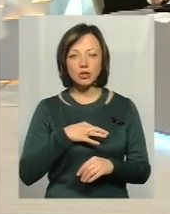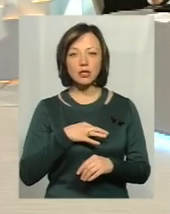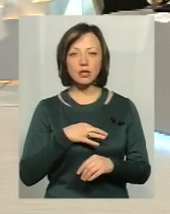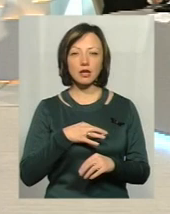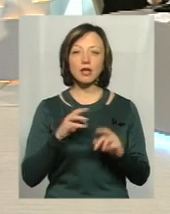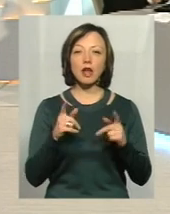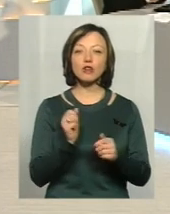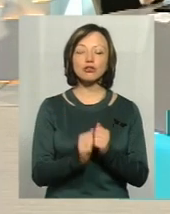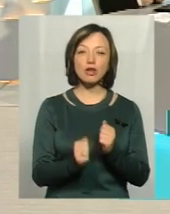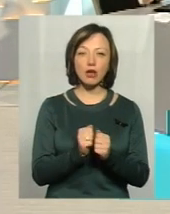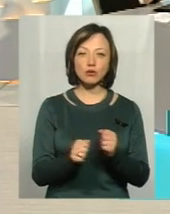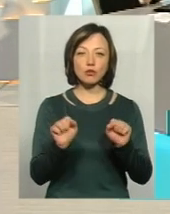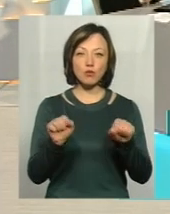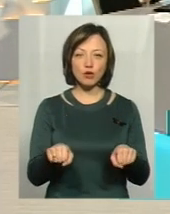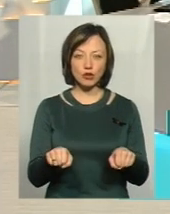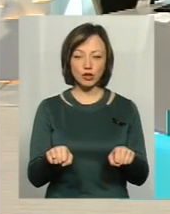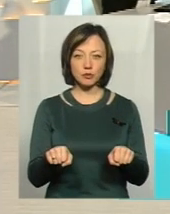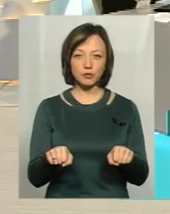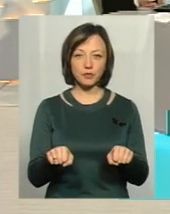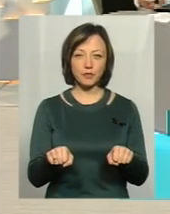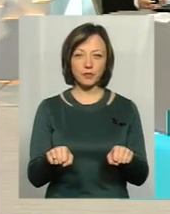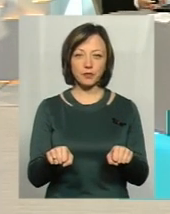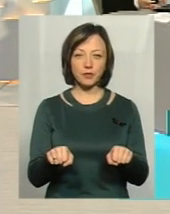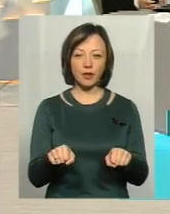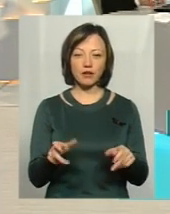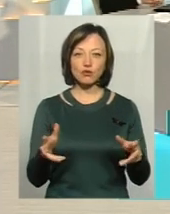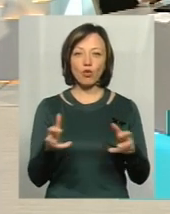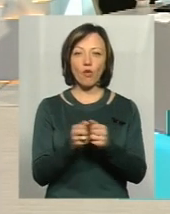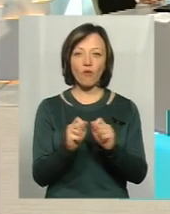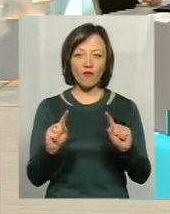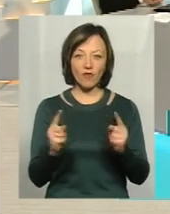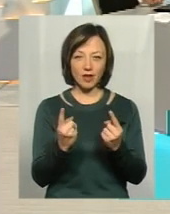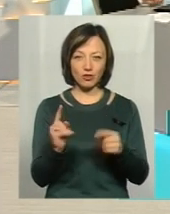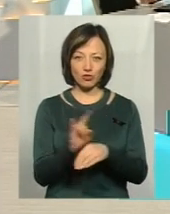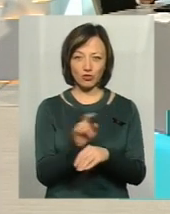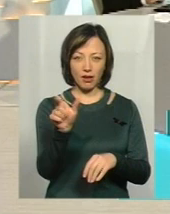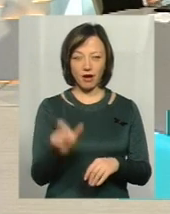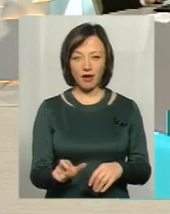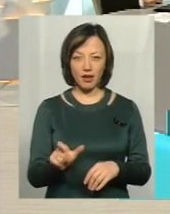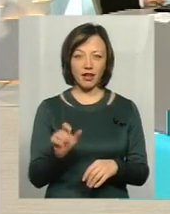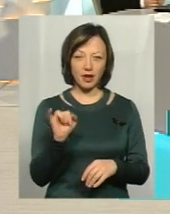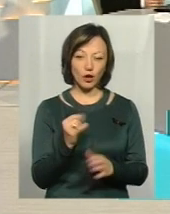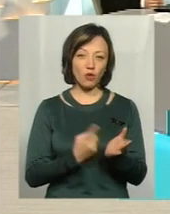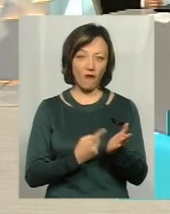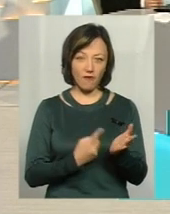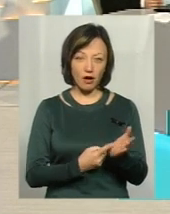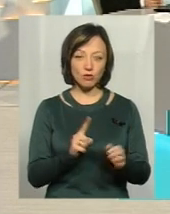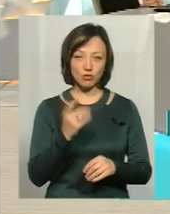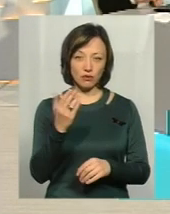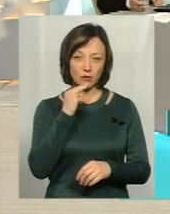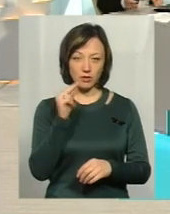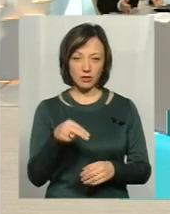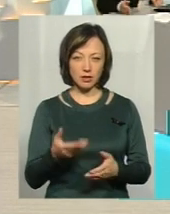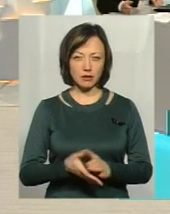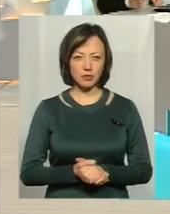часто можна все ж таки зловити шахрая на гарячому? І ще й довести, що це